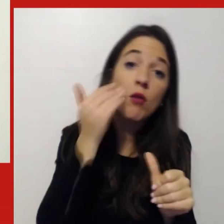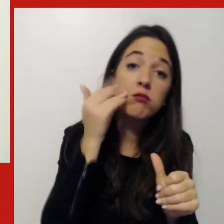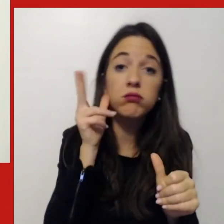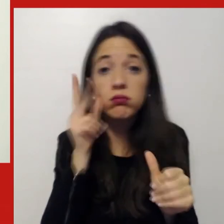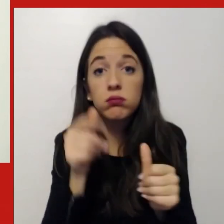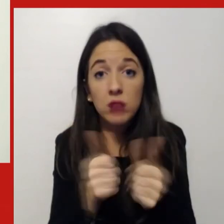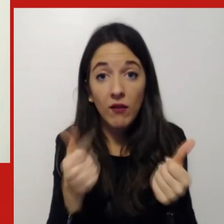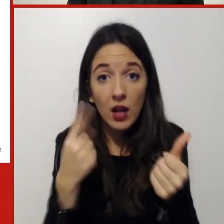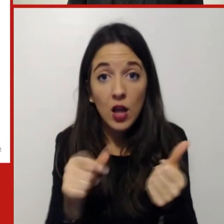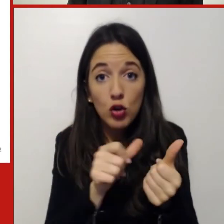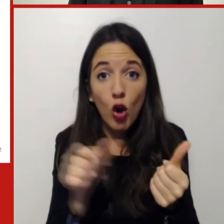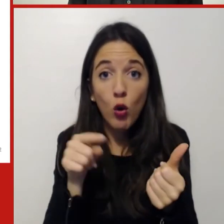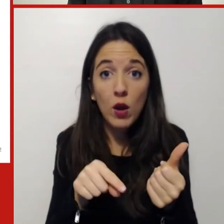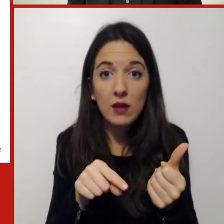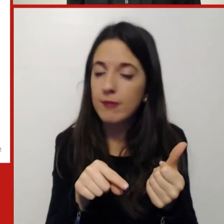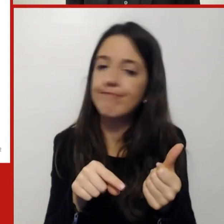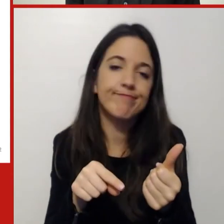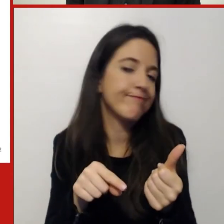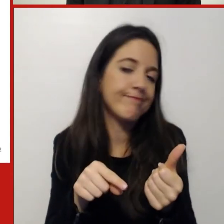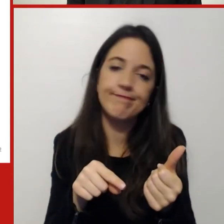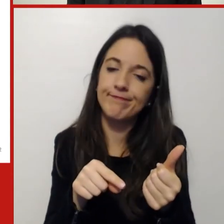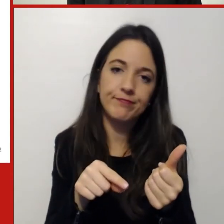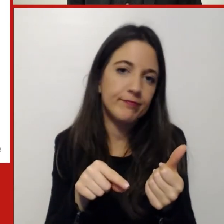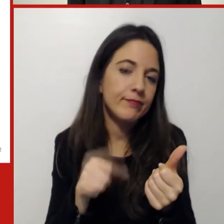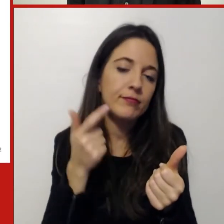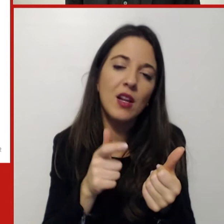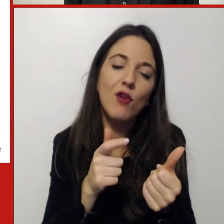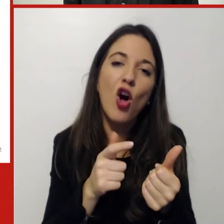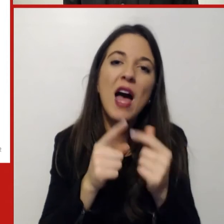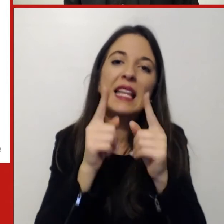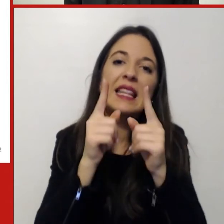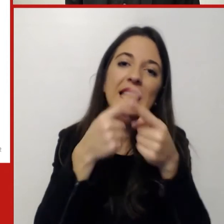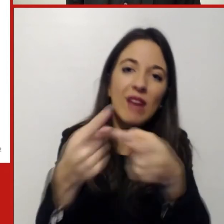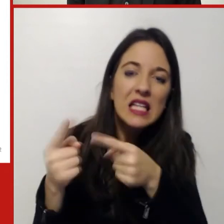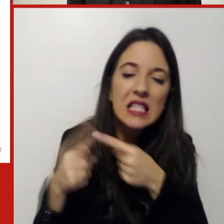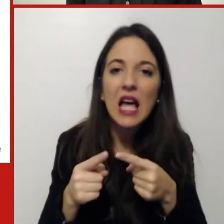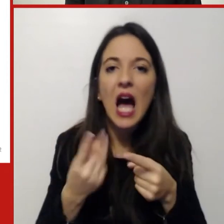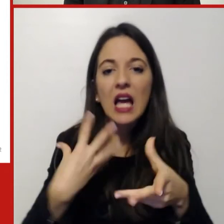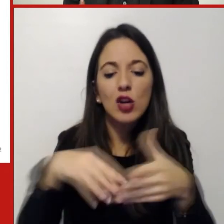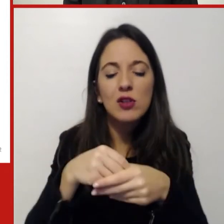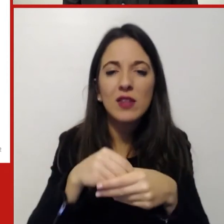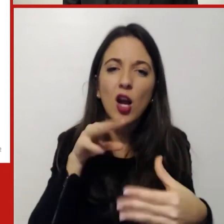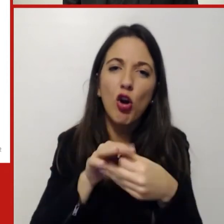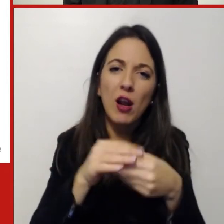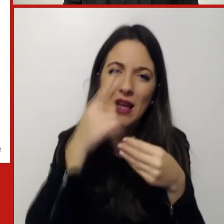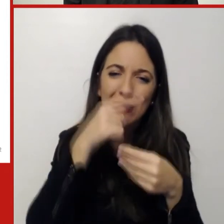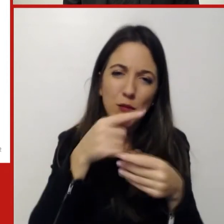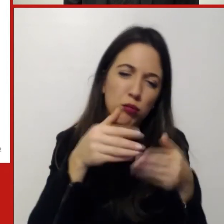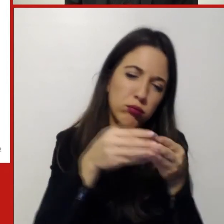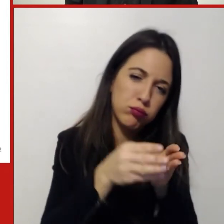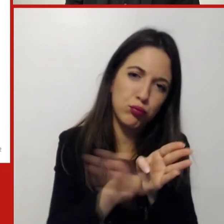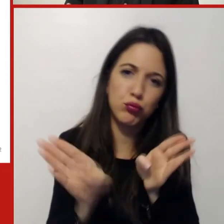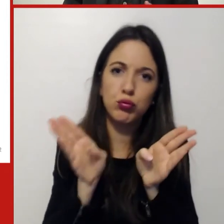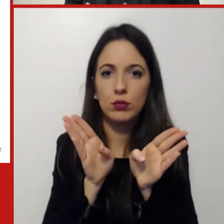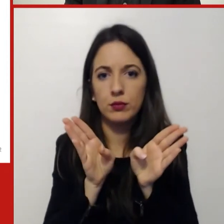varietà la inclusività può essere molto più grande possiamo andare a rompere quelle che oggi